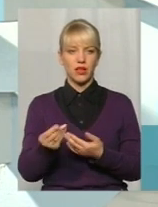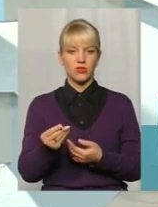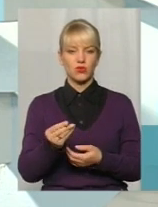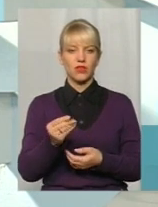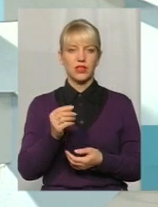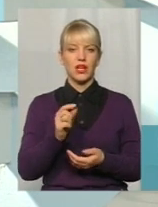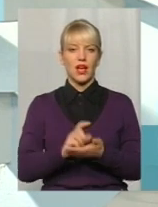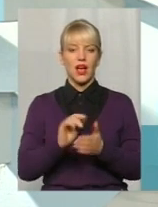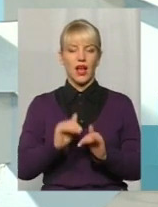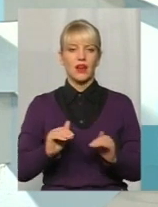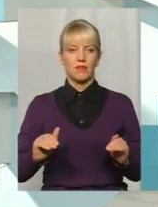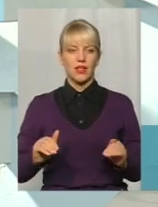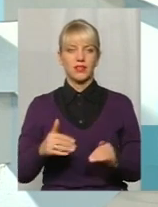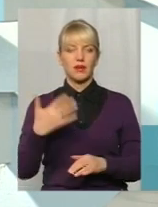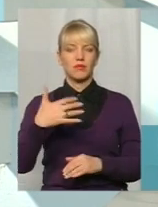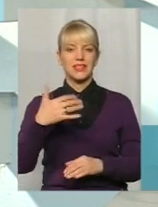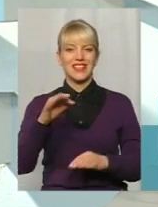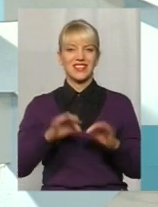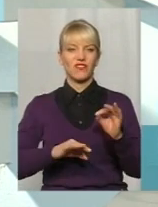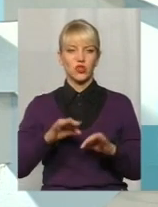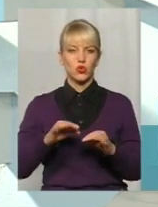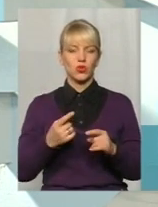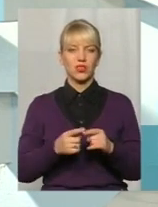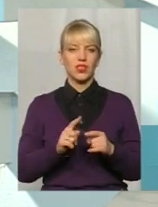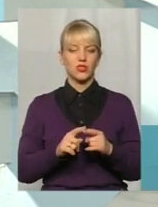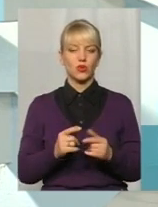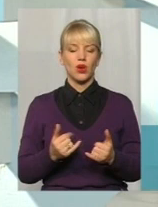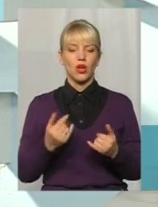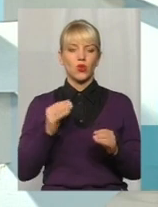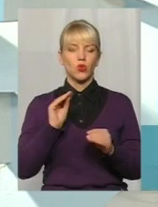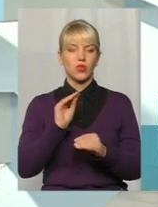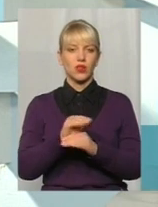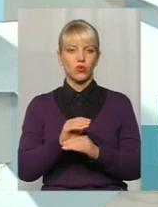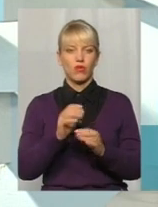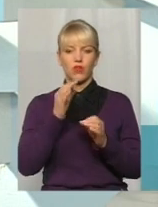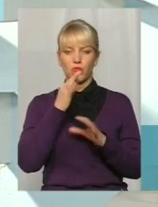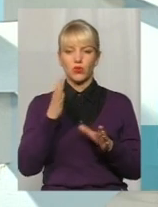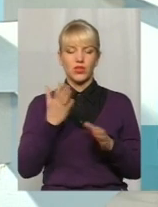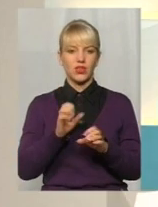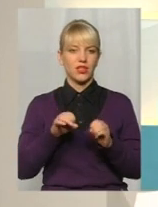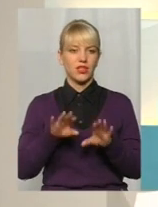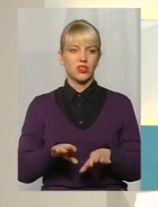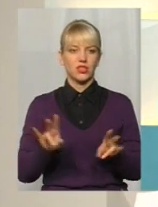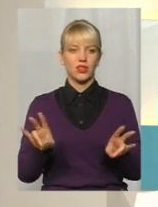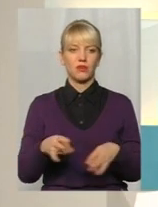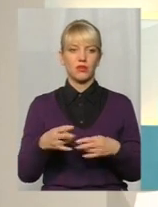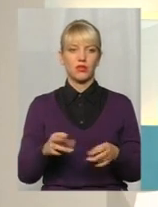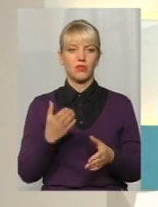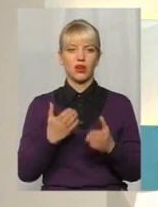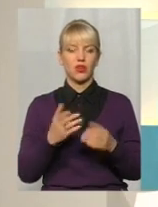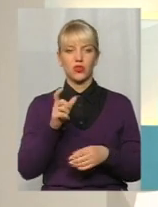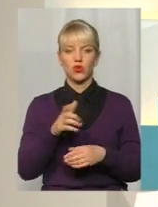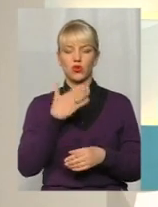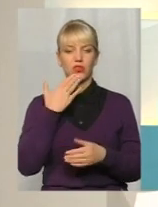в розмірі 50%. Для цього додаткових будь-яких рішень не потрібно. А якщо людина не